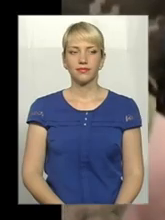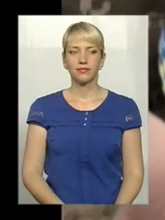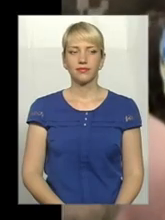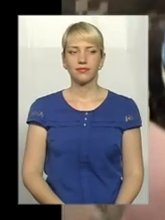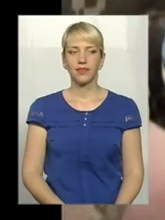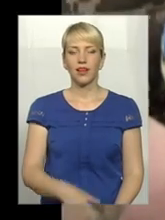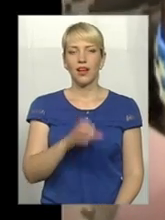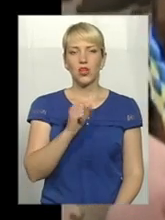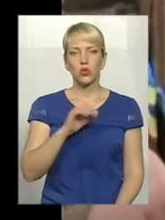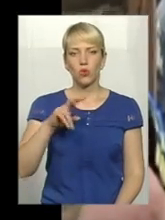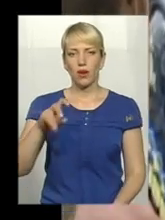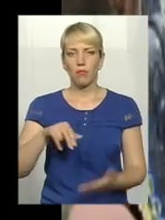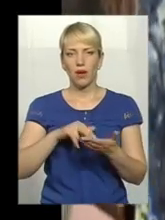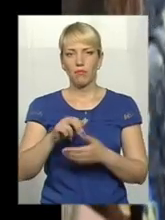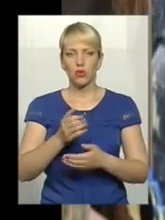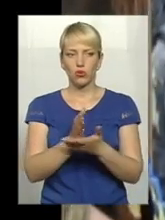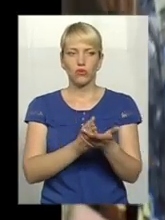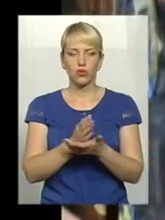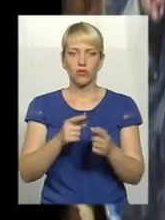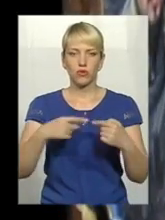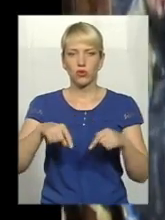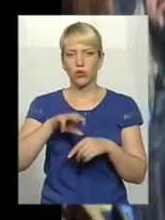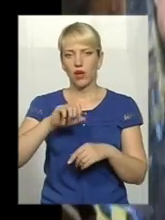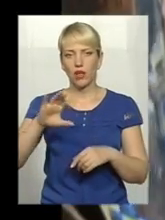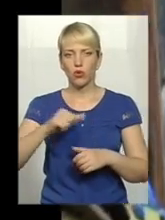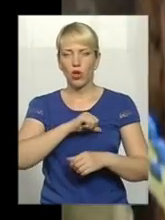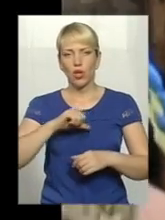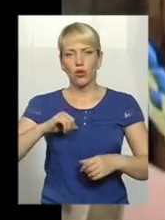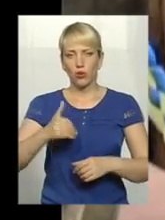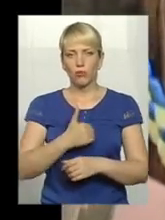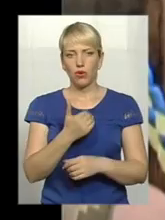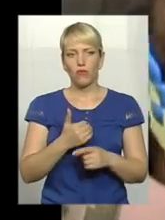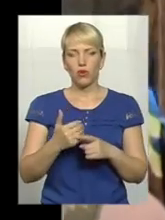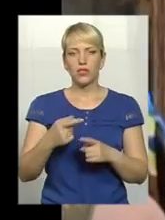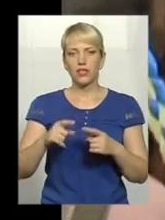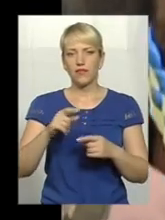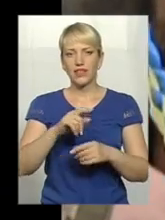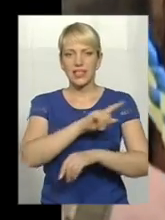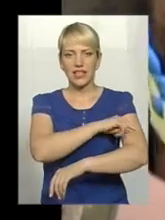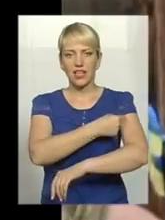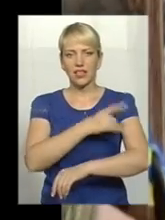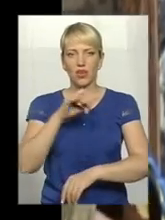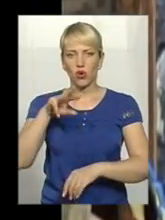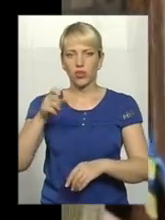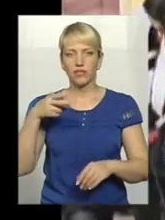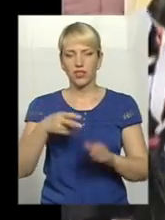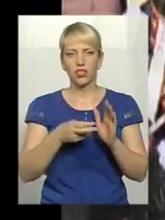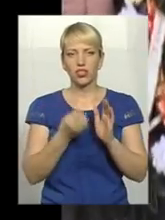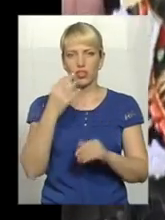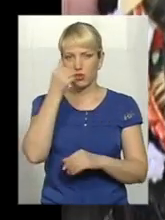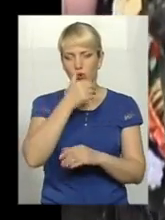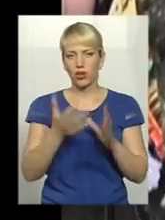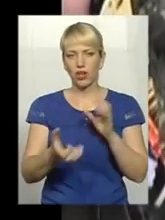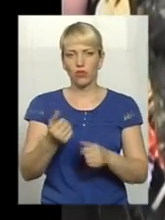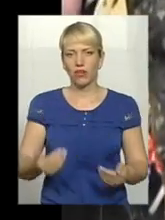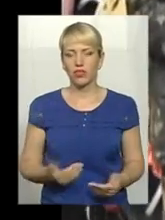Анатолій Суліма пішов служити у зону АТО добровольцем автосанітарної роти у липні 2014-го. Подолянин не раз зрятував життя